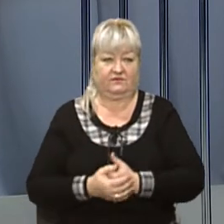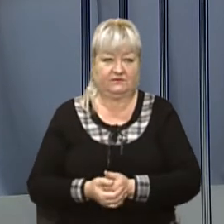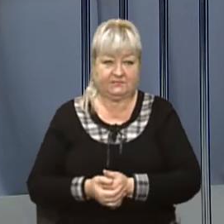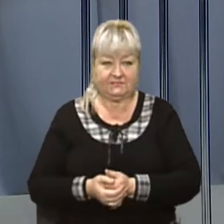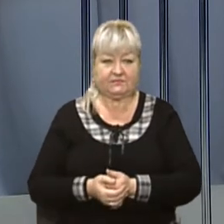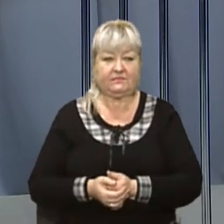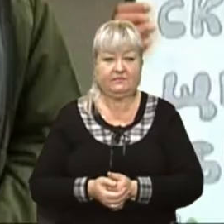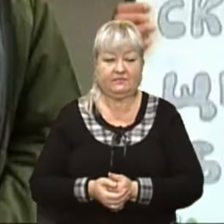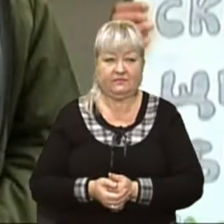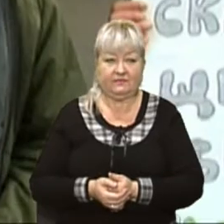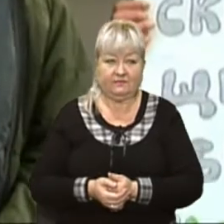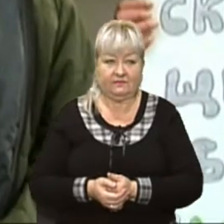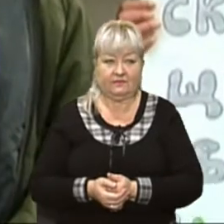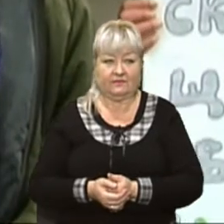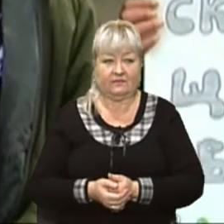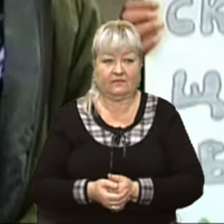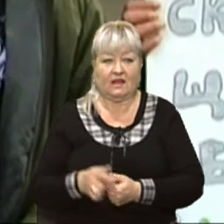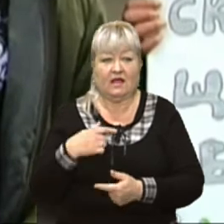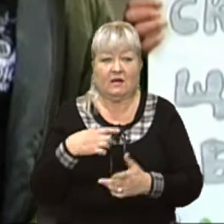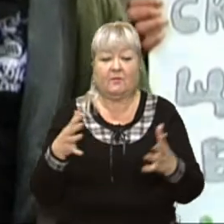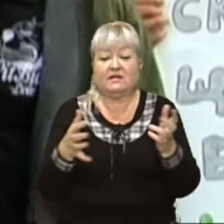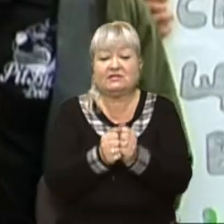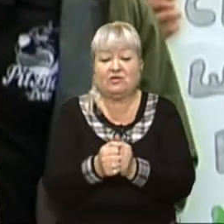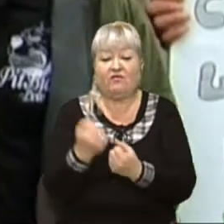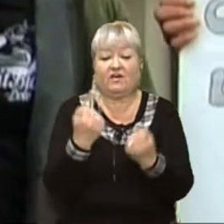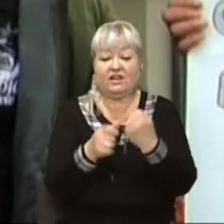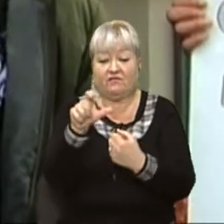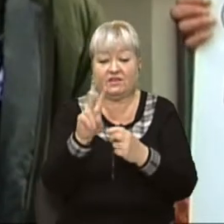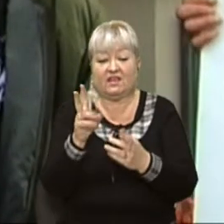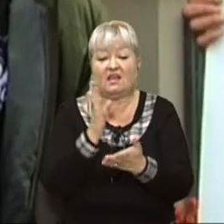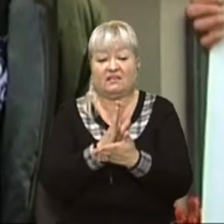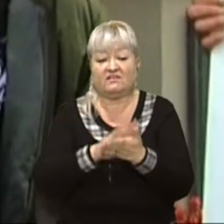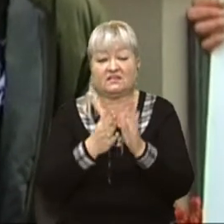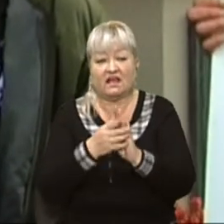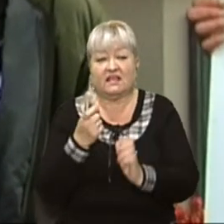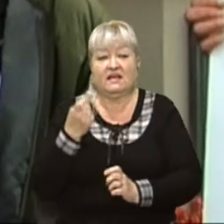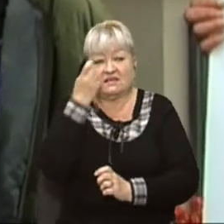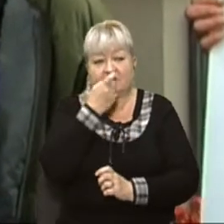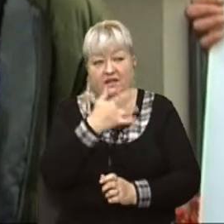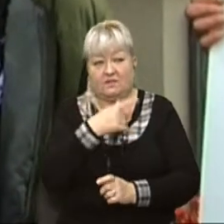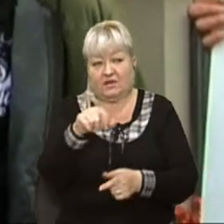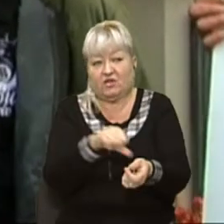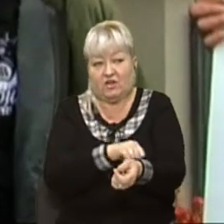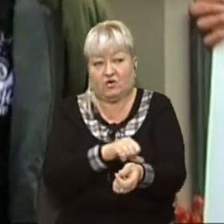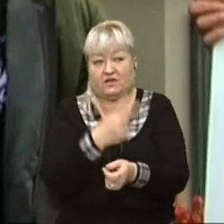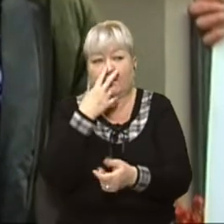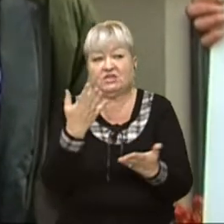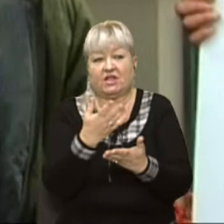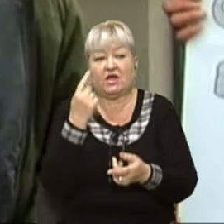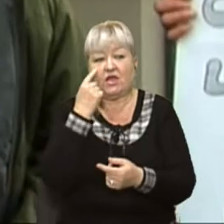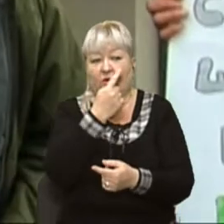Кидусько. Ми зловили водія, який є в стані сп'яніння. Напевно, він в наркотичному. Бачите, які в нього очі. Він